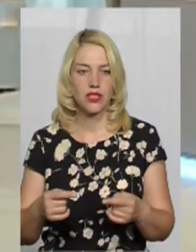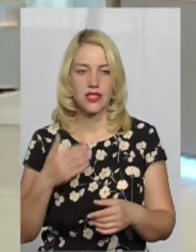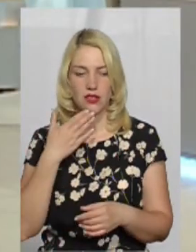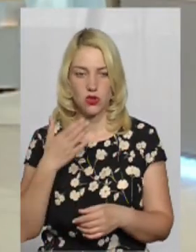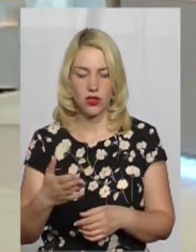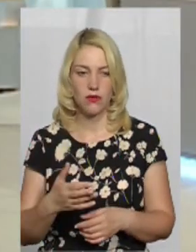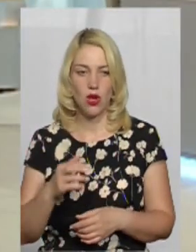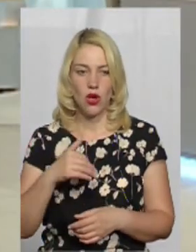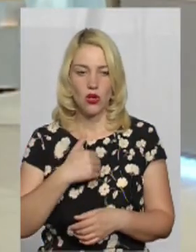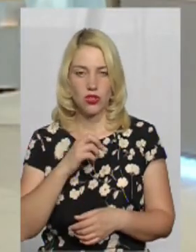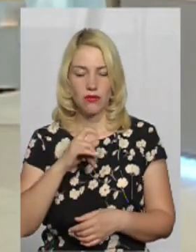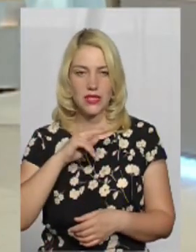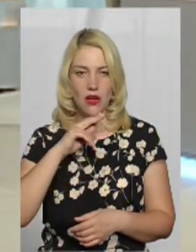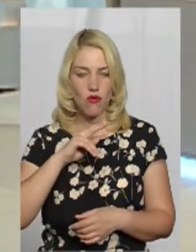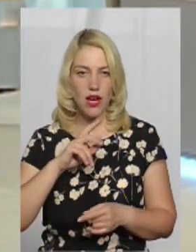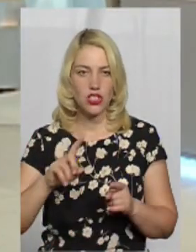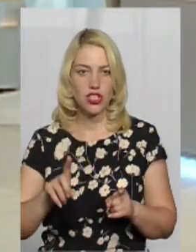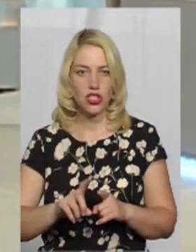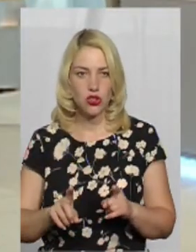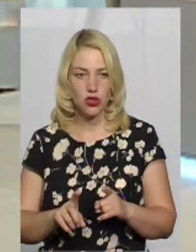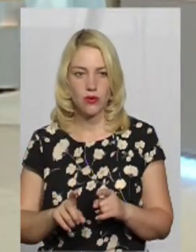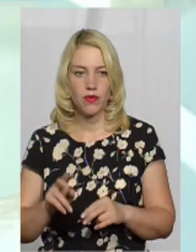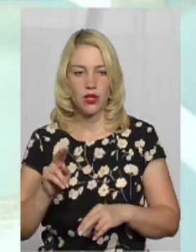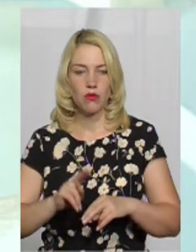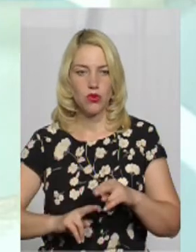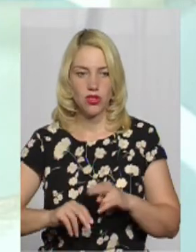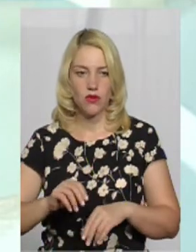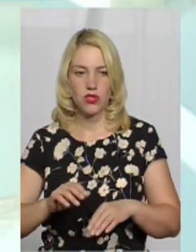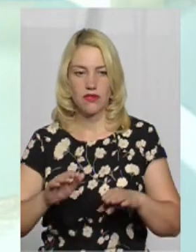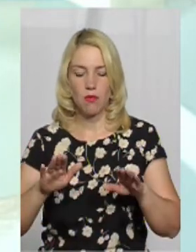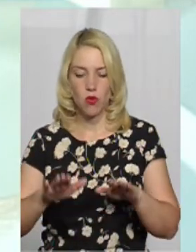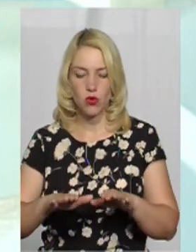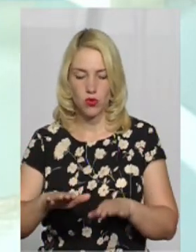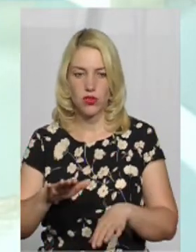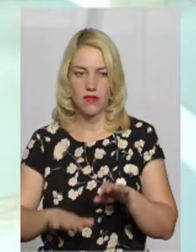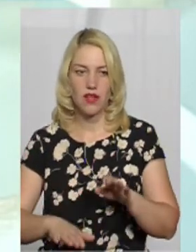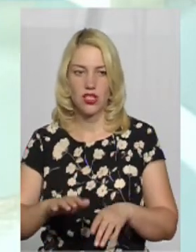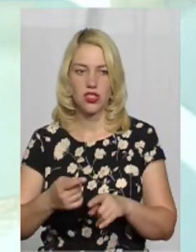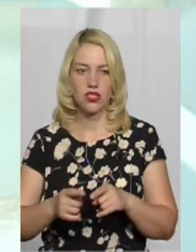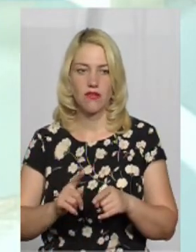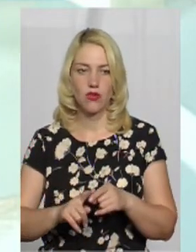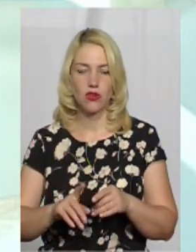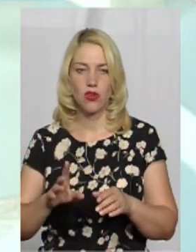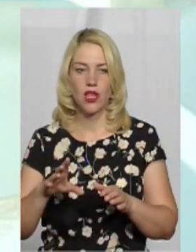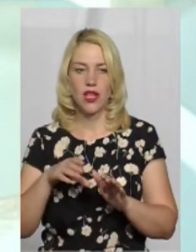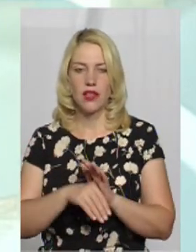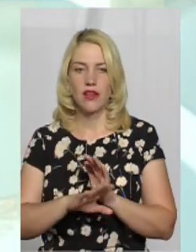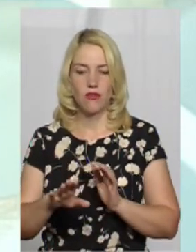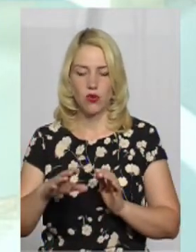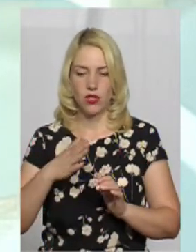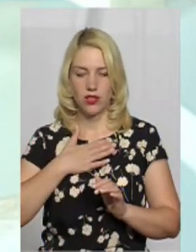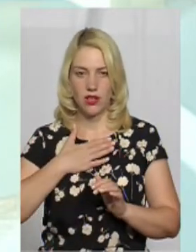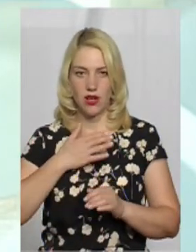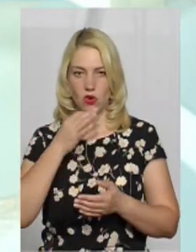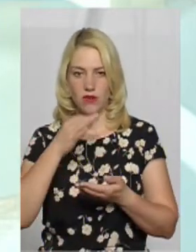Хотів би зауважити, що будівництво пунктів зважування не відносить до сфери компетенції управління, на жаль.